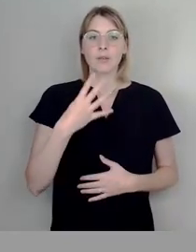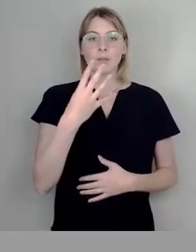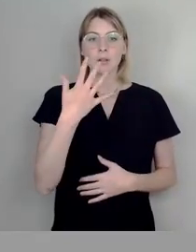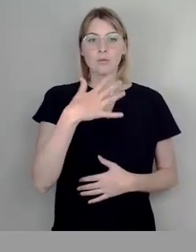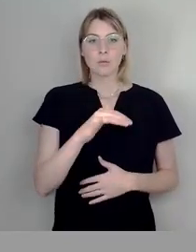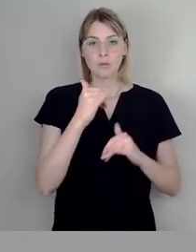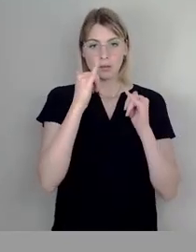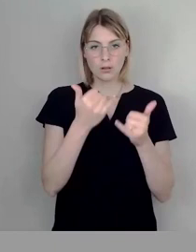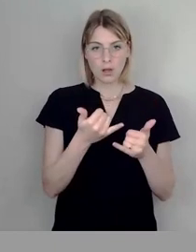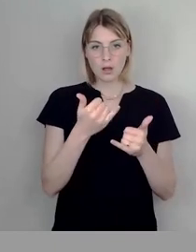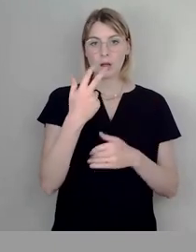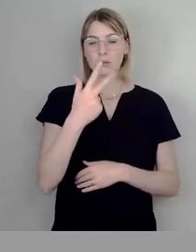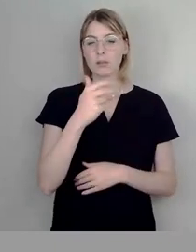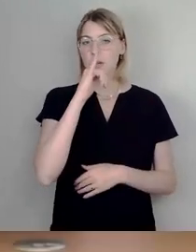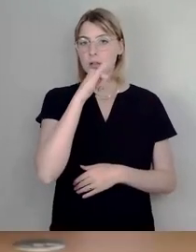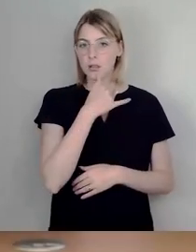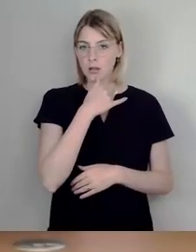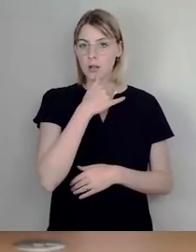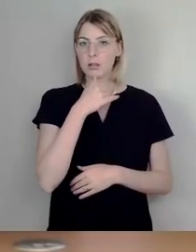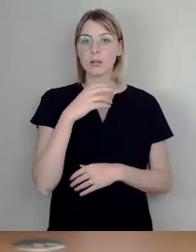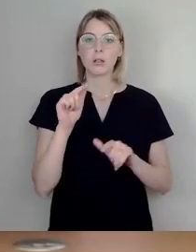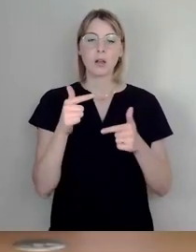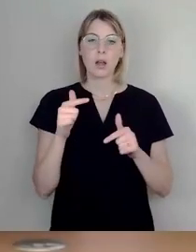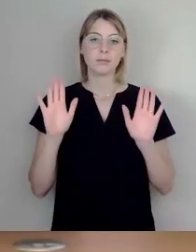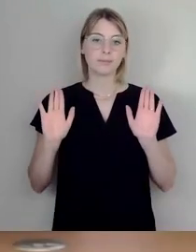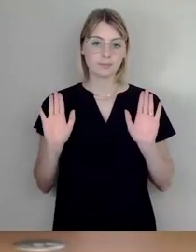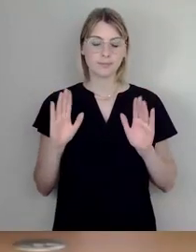Mit 54 Ja, 3 Nein, 0 Enthaltung.